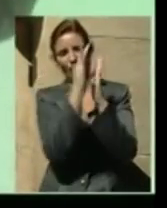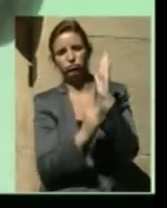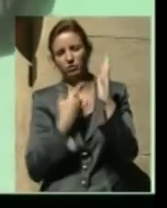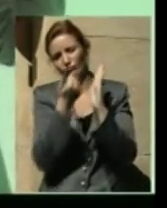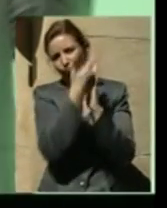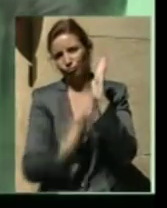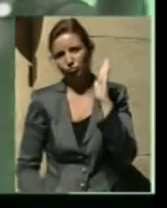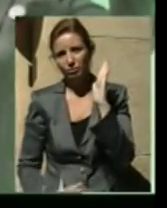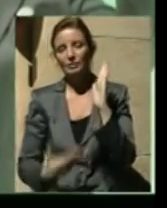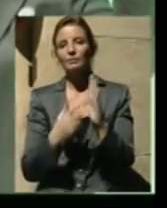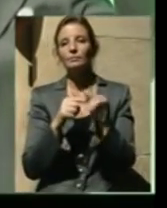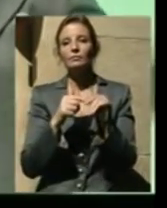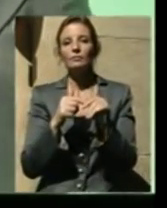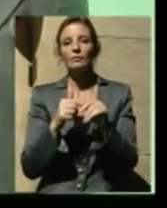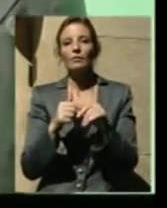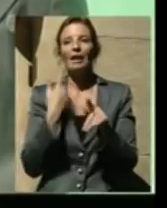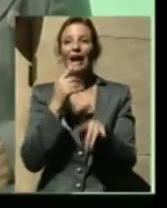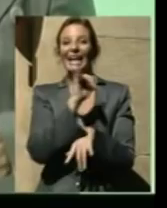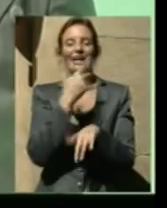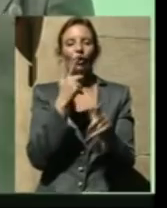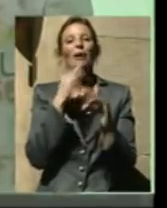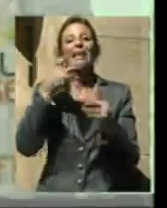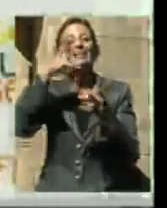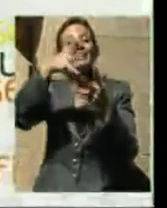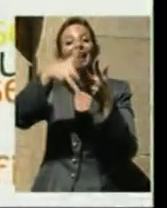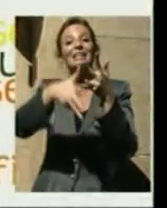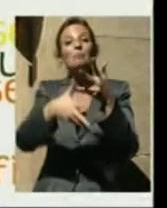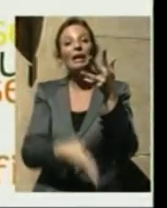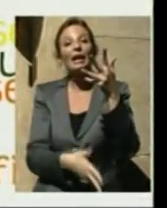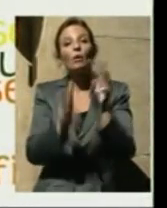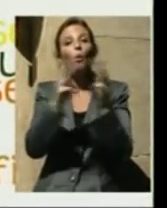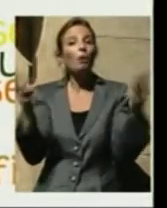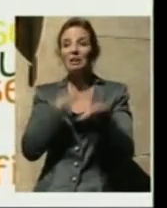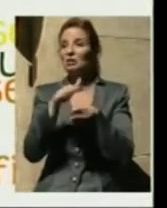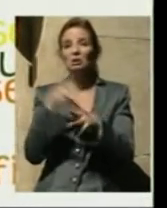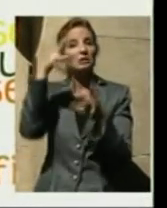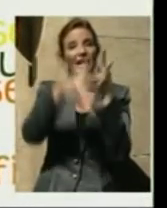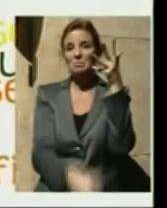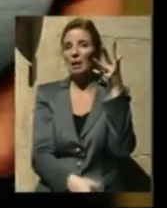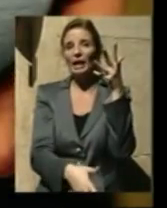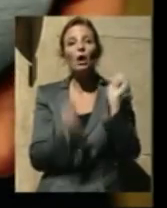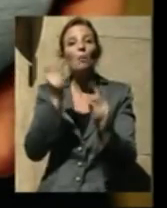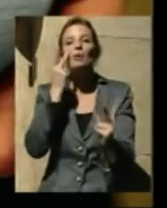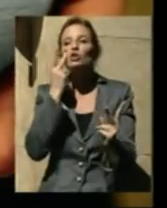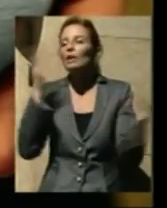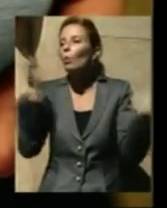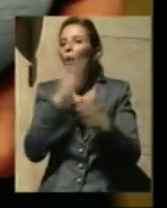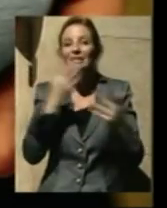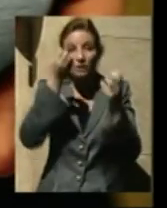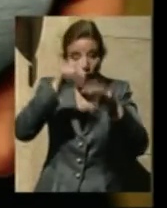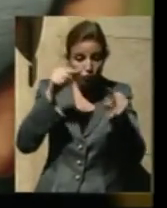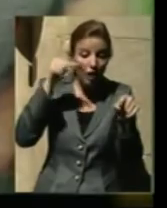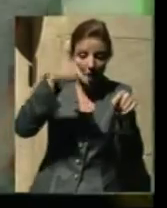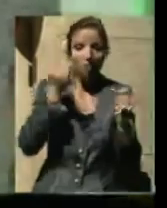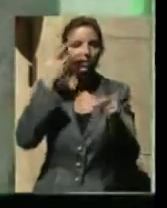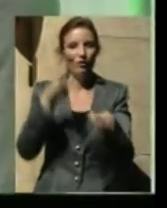preme, che lì non c'è, io non ho messo, è la trasparenza. Un wiki di solito è uno strumento trasparente. Posso vedere tutto quello che succede lì sopra.